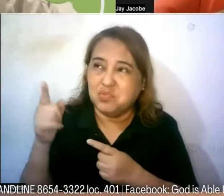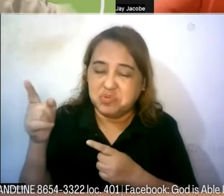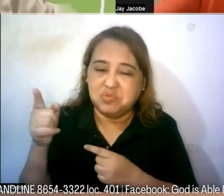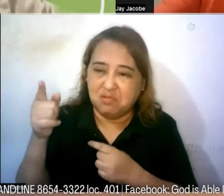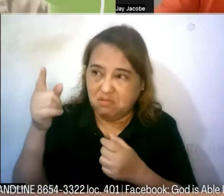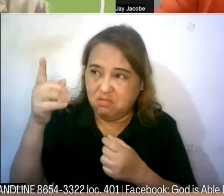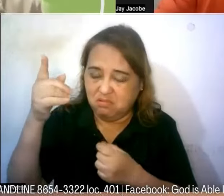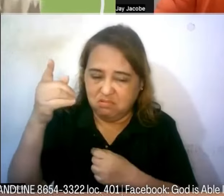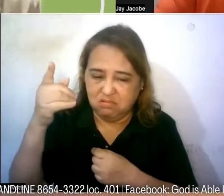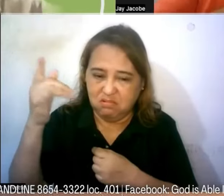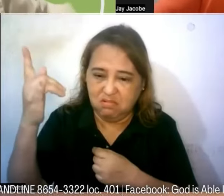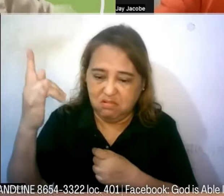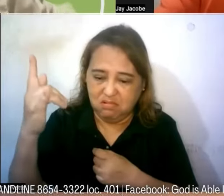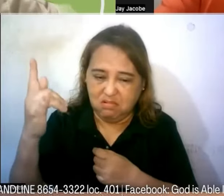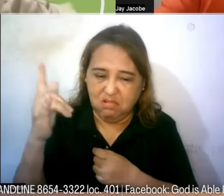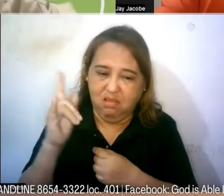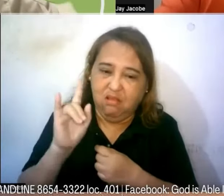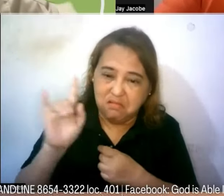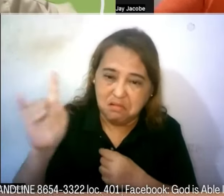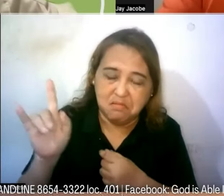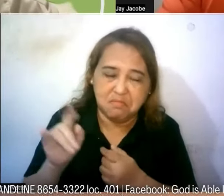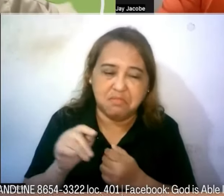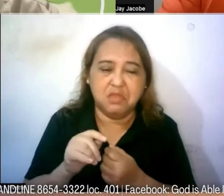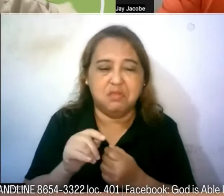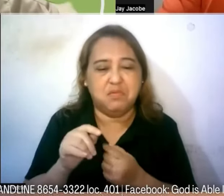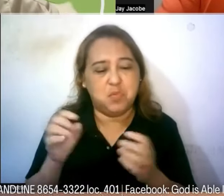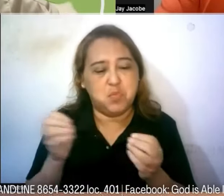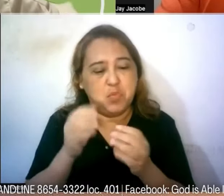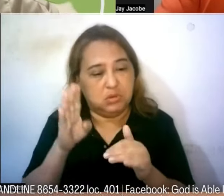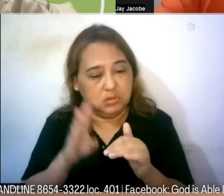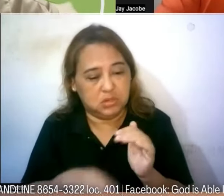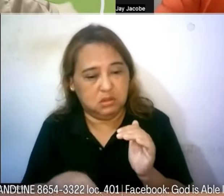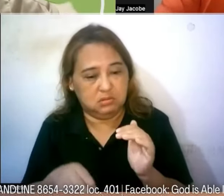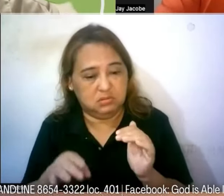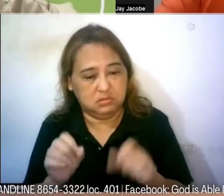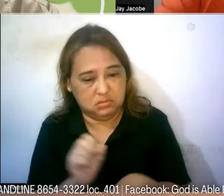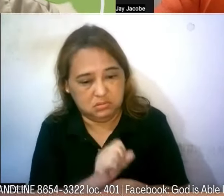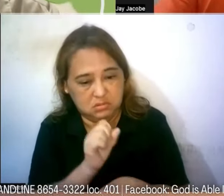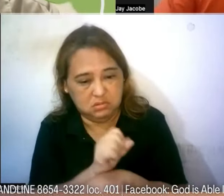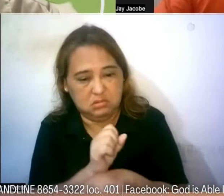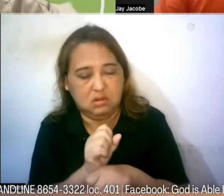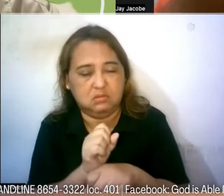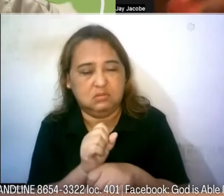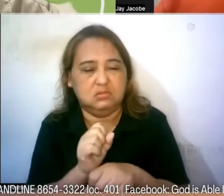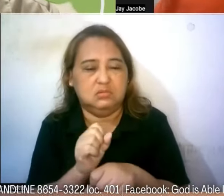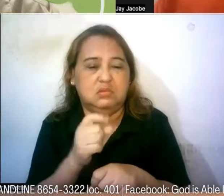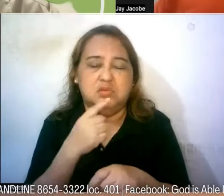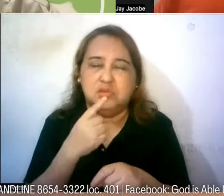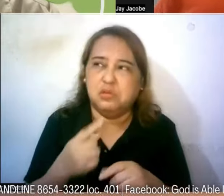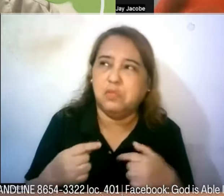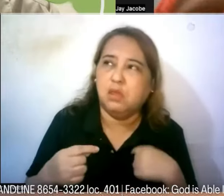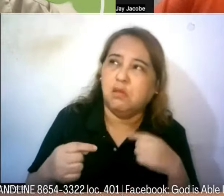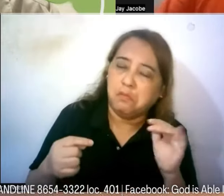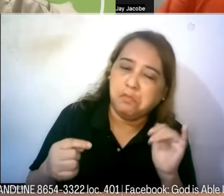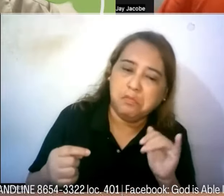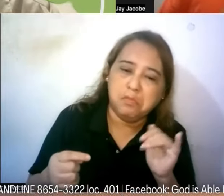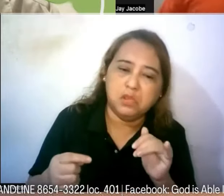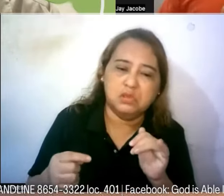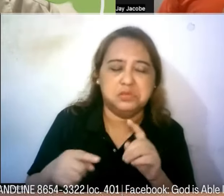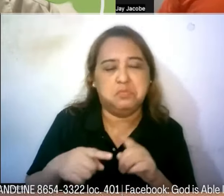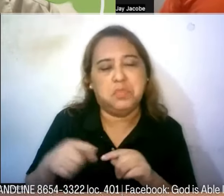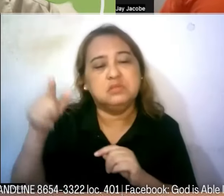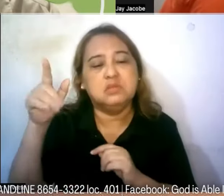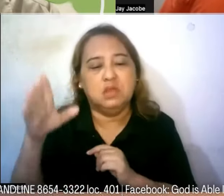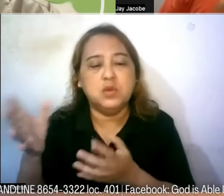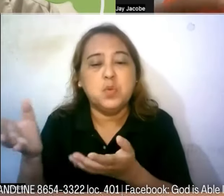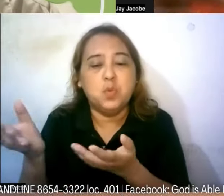po yung work sa secular work yes sumasagot po pero ang gusto niyang ipagawa